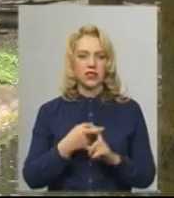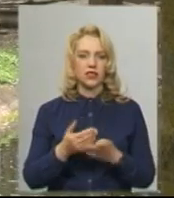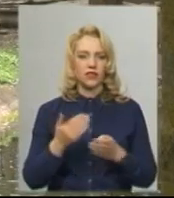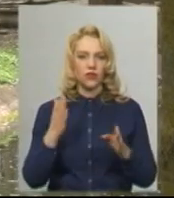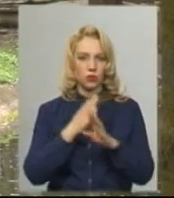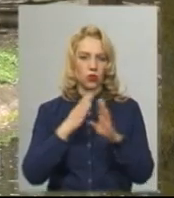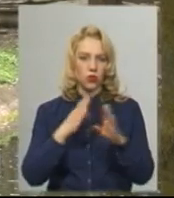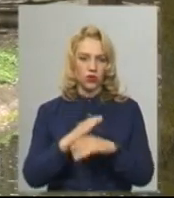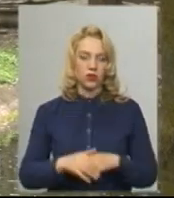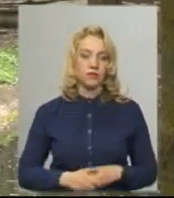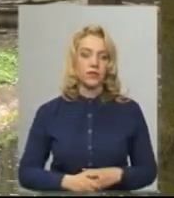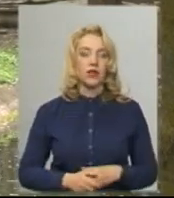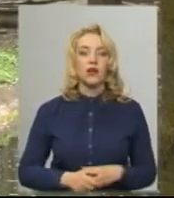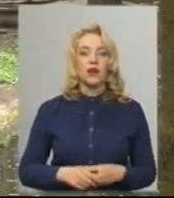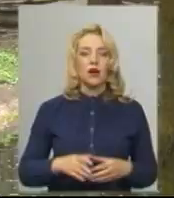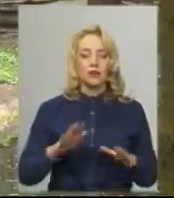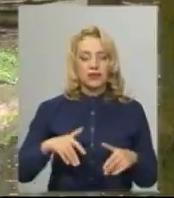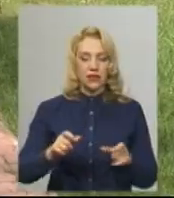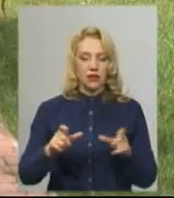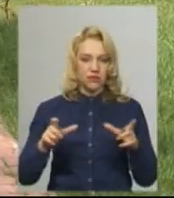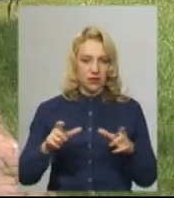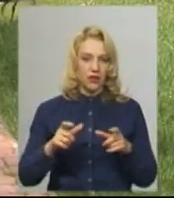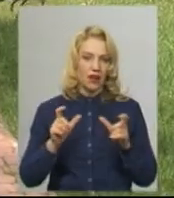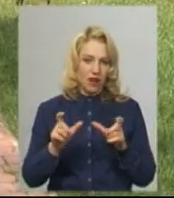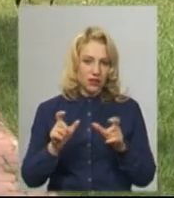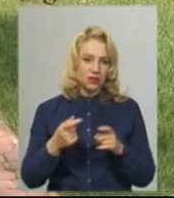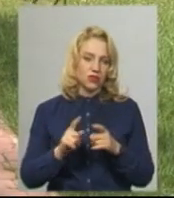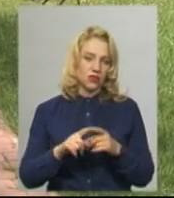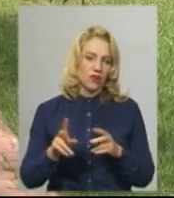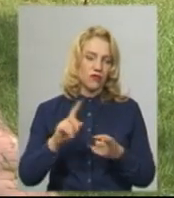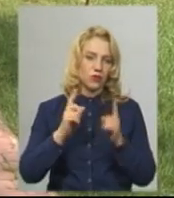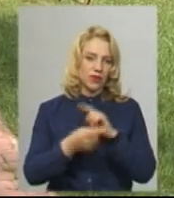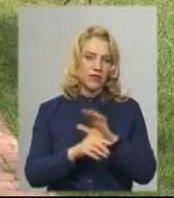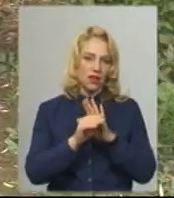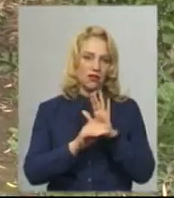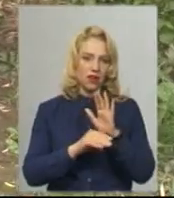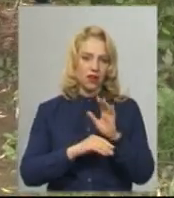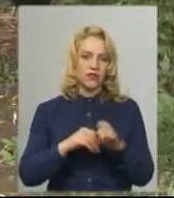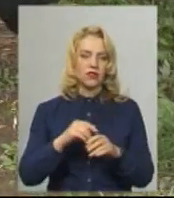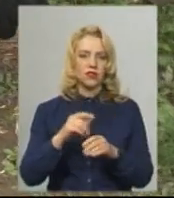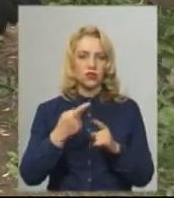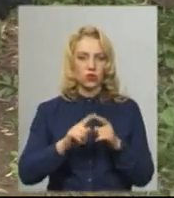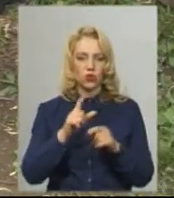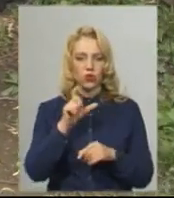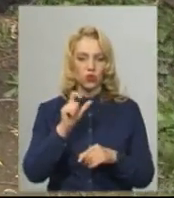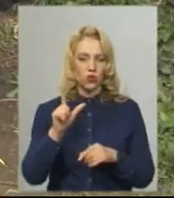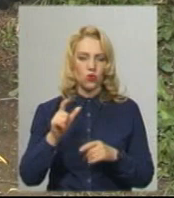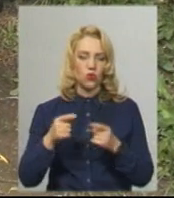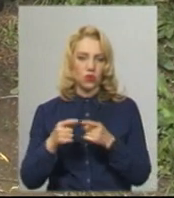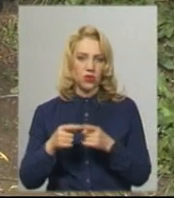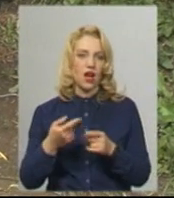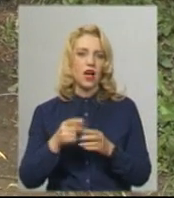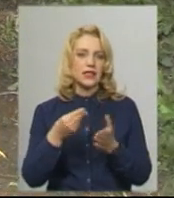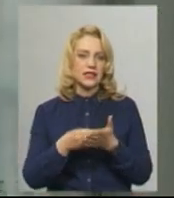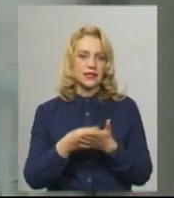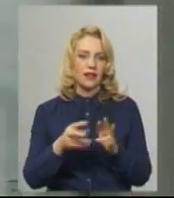Після послаблення карантинних заходів змінився графік роботи зоокутка, додає Любов Любицька. Проте ціна квитка залишилася така ж, як і